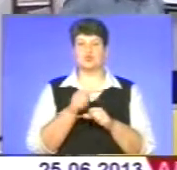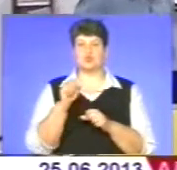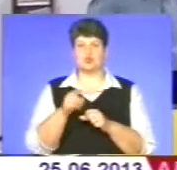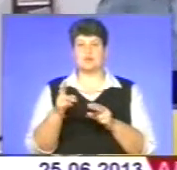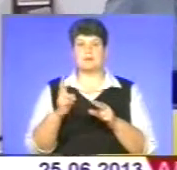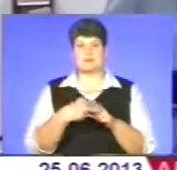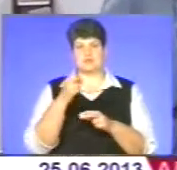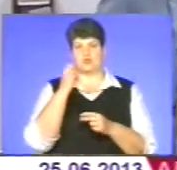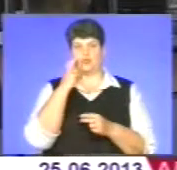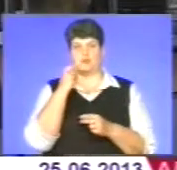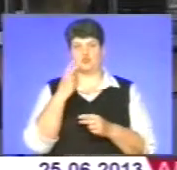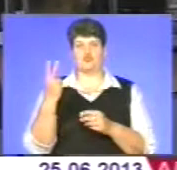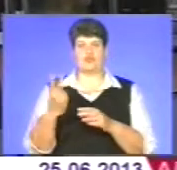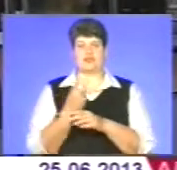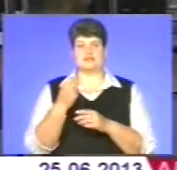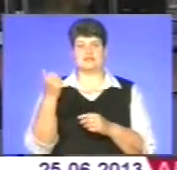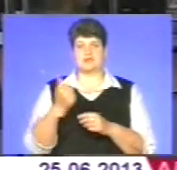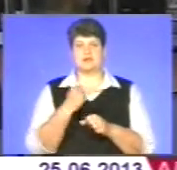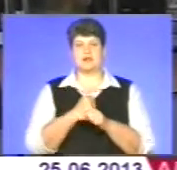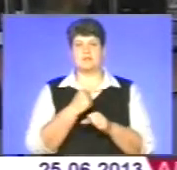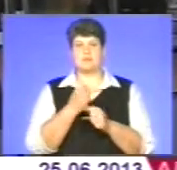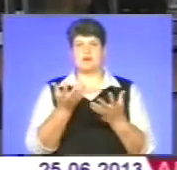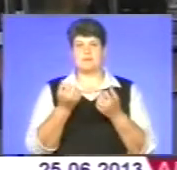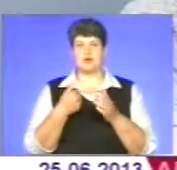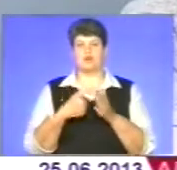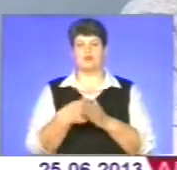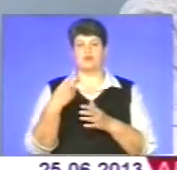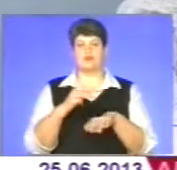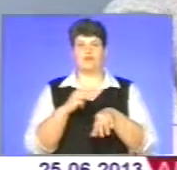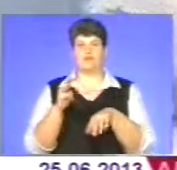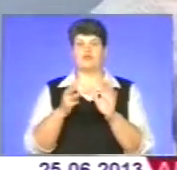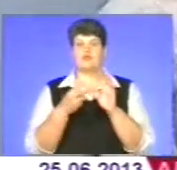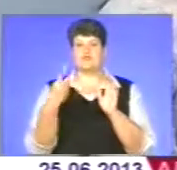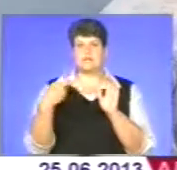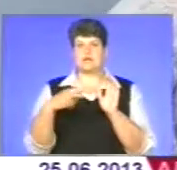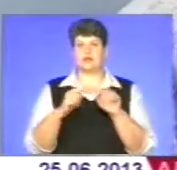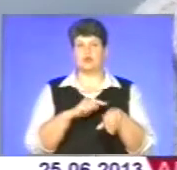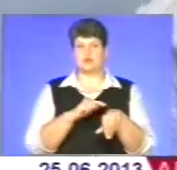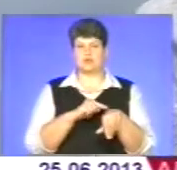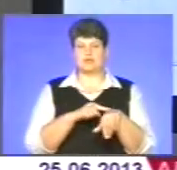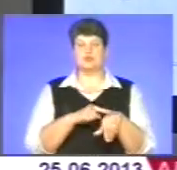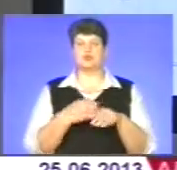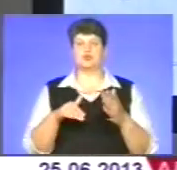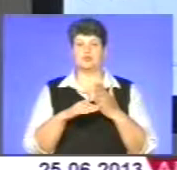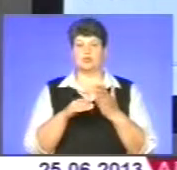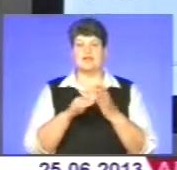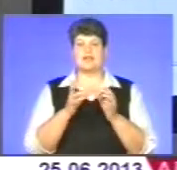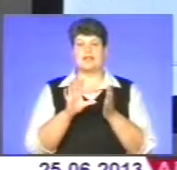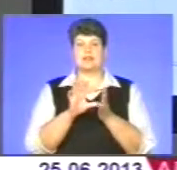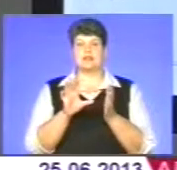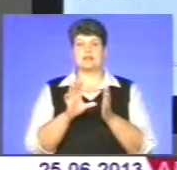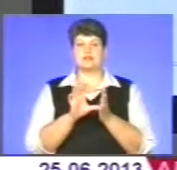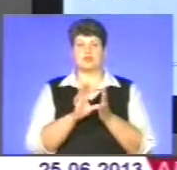обідньої перерви двічі на тиждень, приймають до 20-ї години. Зустрічає та допомагає відвідувачам зареєструватися в електронну чергу